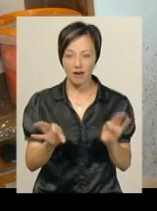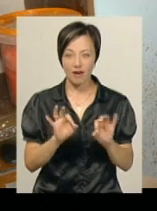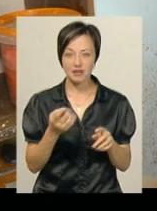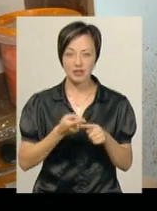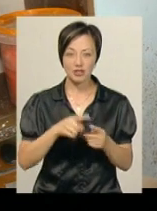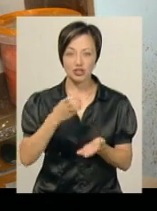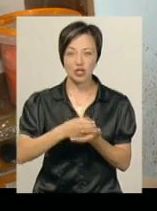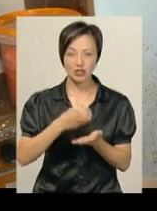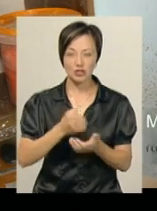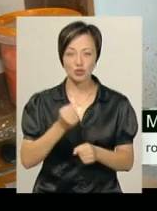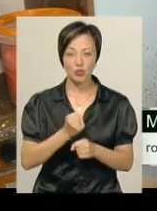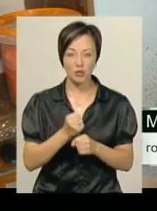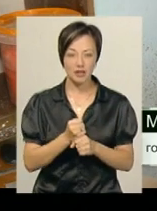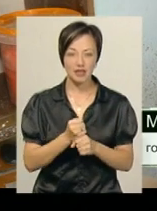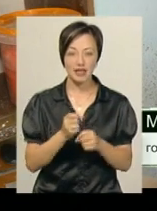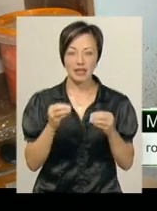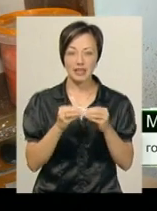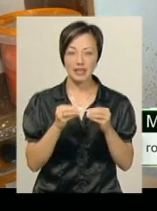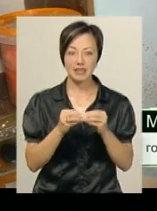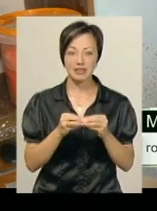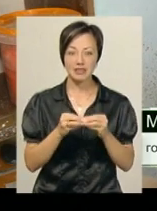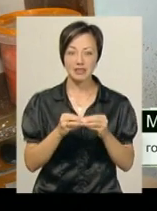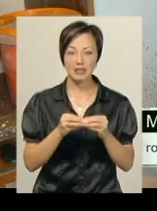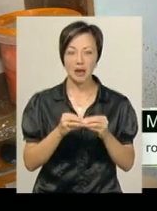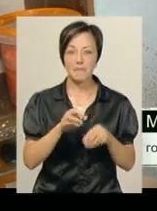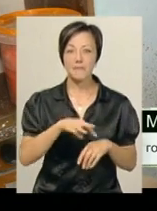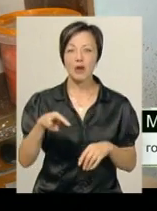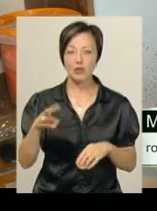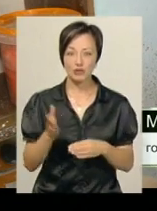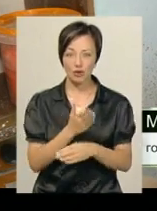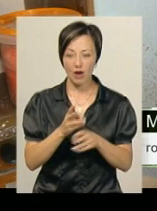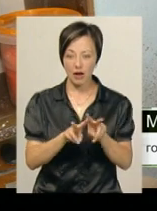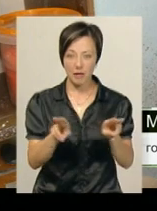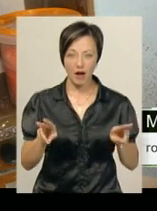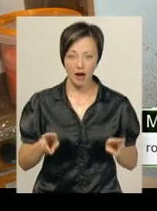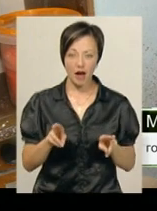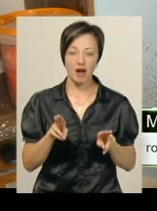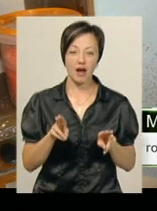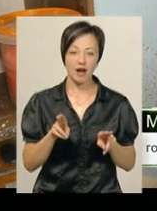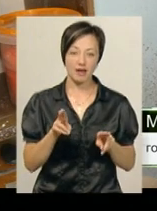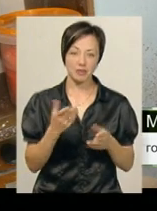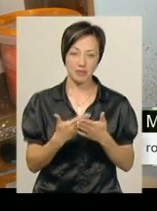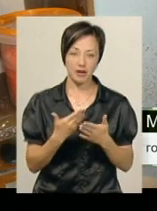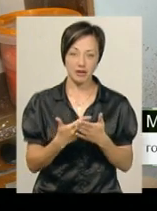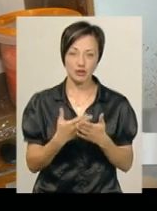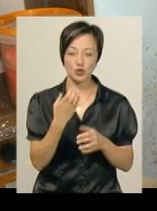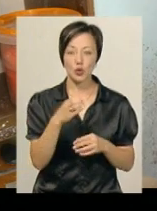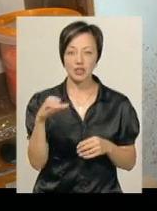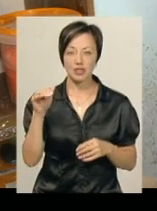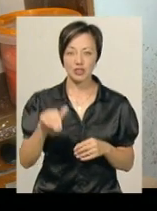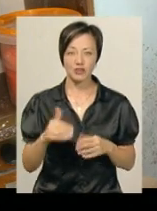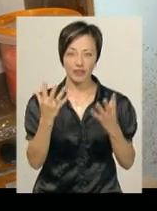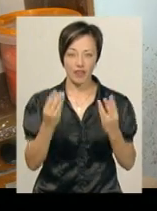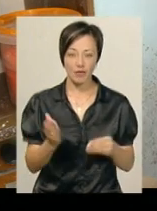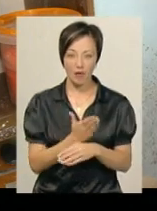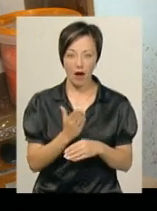чашечка зроблена в 10-мільйонному екземплярі, вона однаковісні, якийсь під конвейера, там по сотні тисяч в